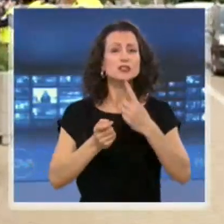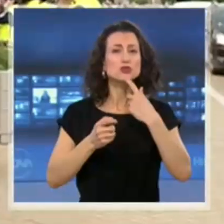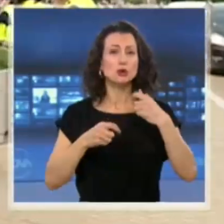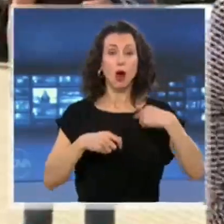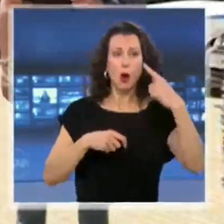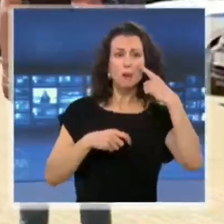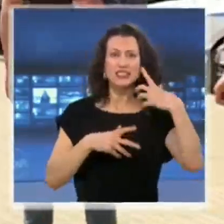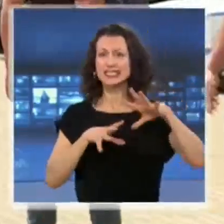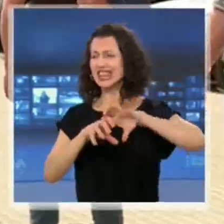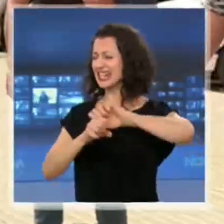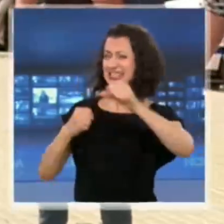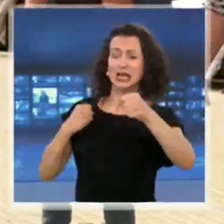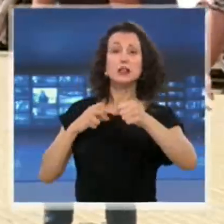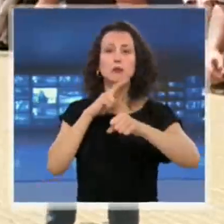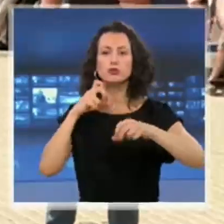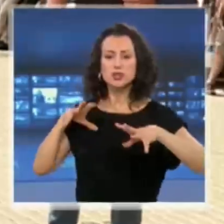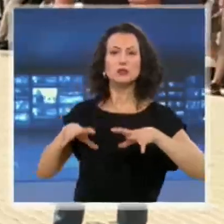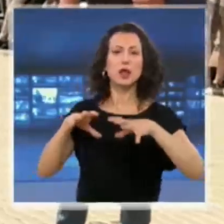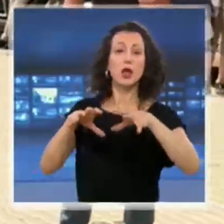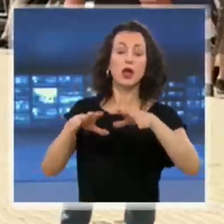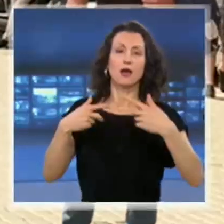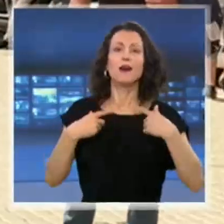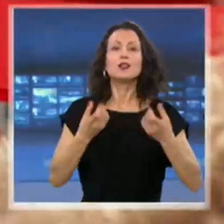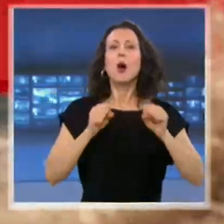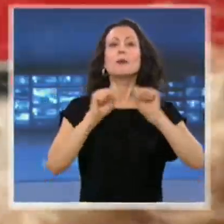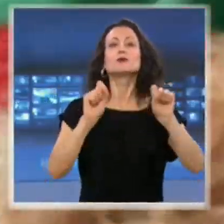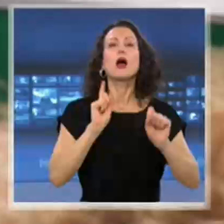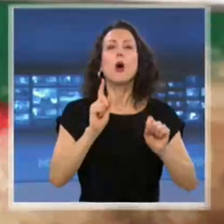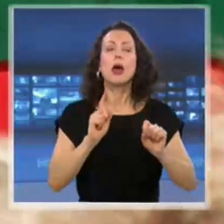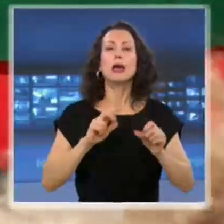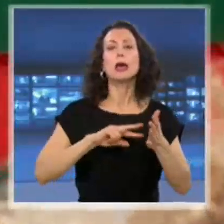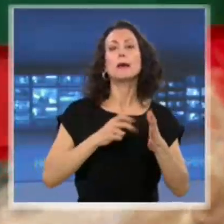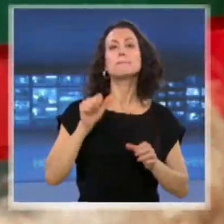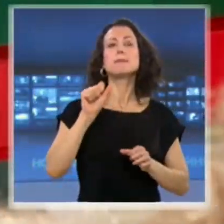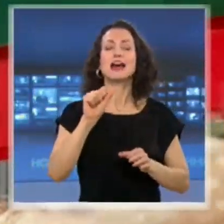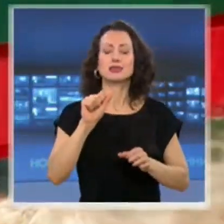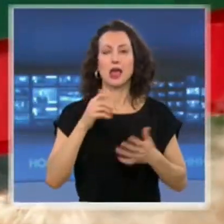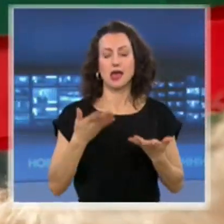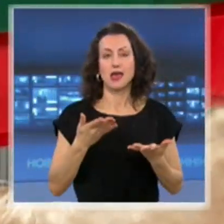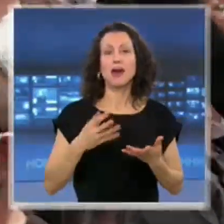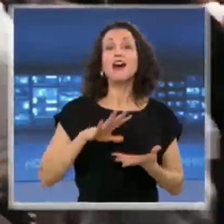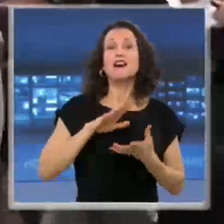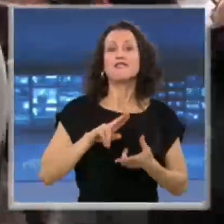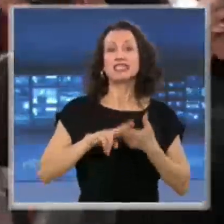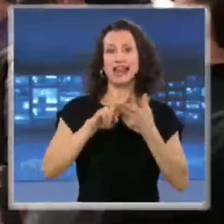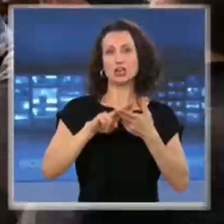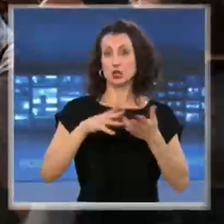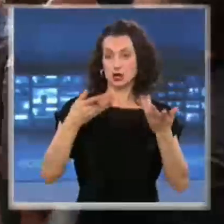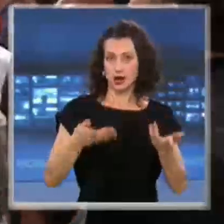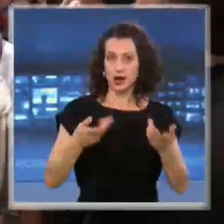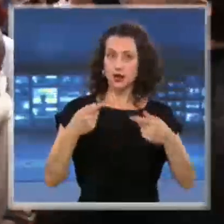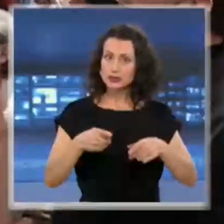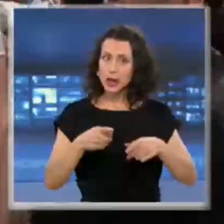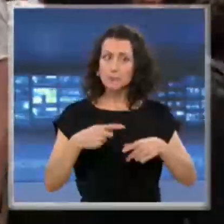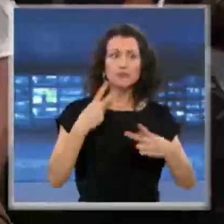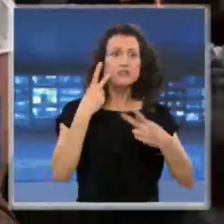полицейския кордон. Протестът беше организиран от партия Възраждане, а от МВРЛ четоха и нарушаване на противоепидемичните